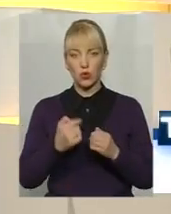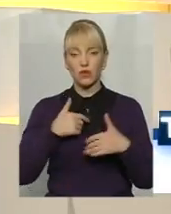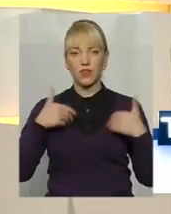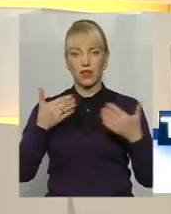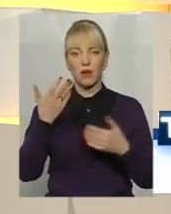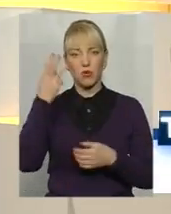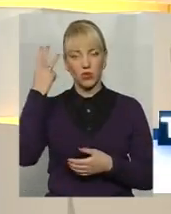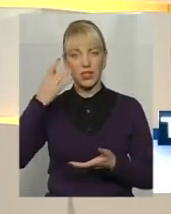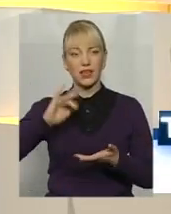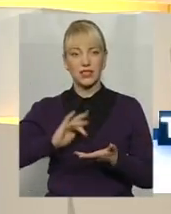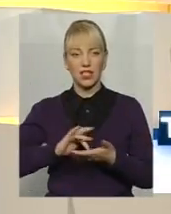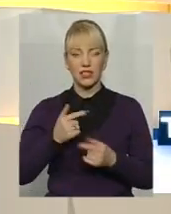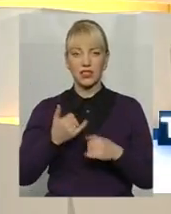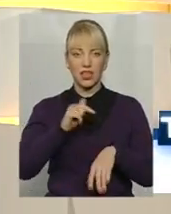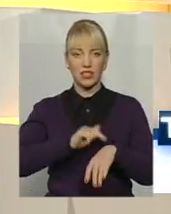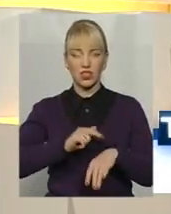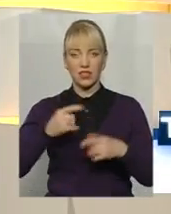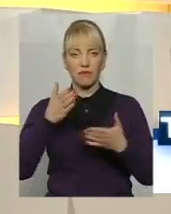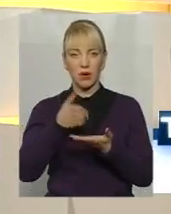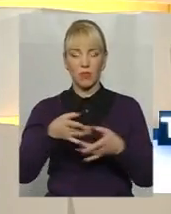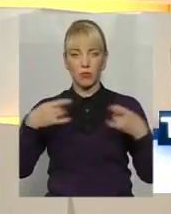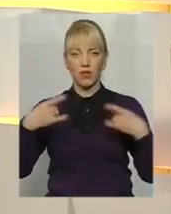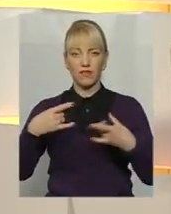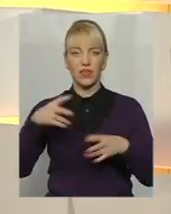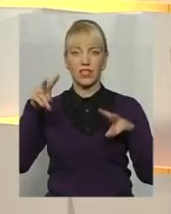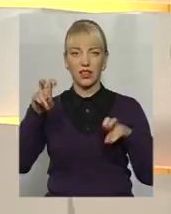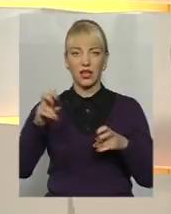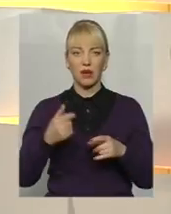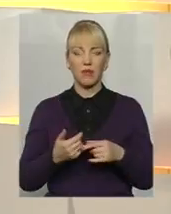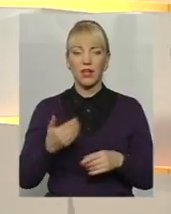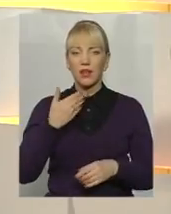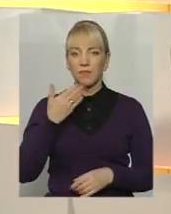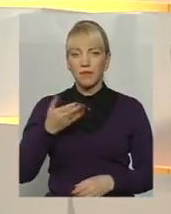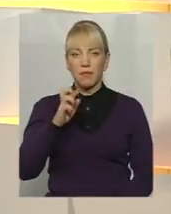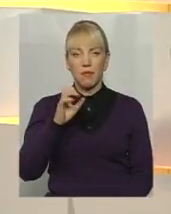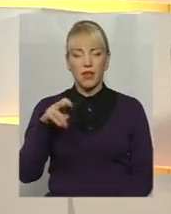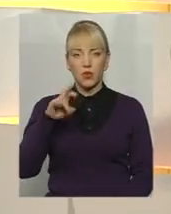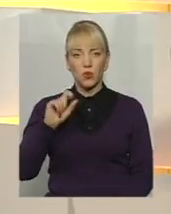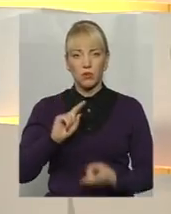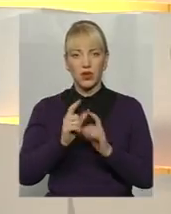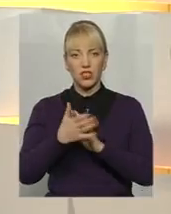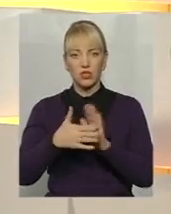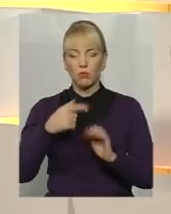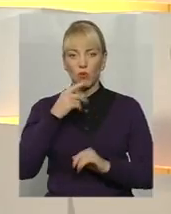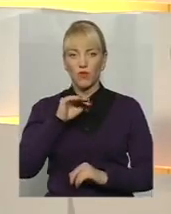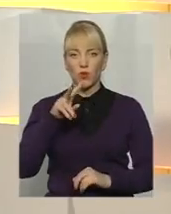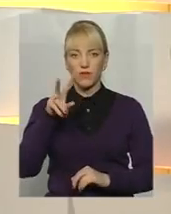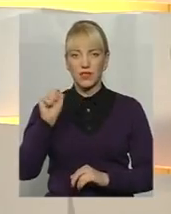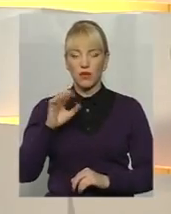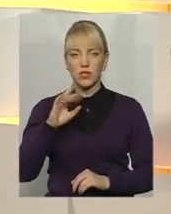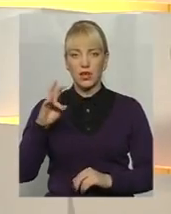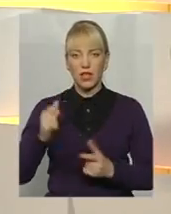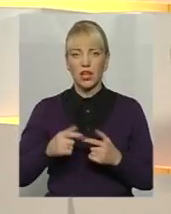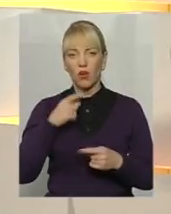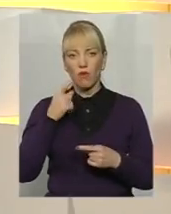телекомпанія «Поділля Центр» на часі. прямому ефірі тема. Я Анна Бендюк, переклад на жестову мову Оксани Фіновської. І нині